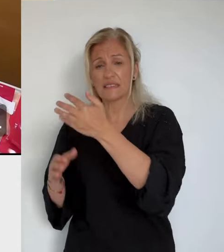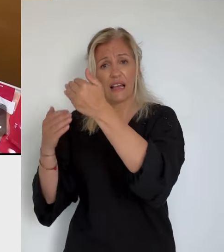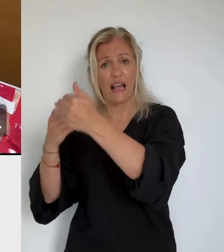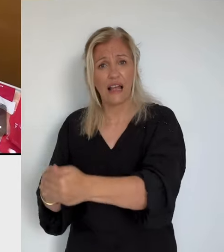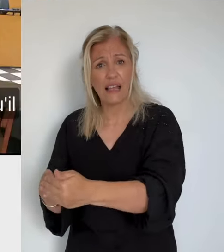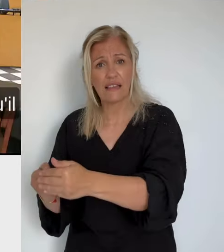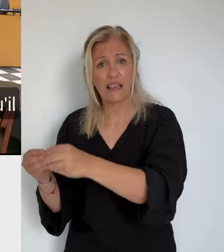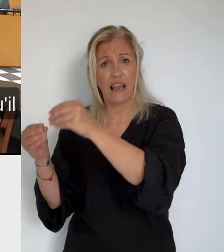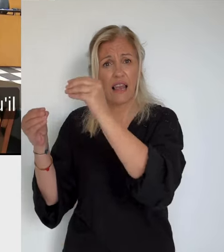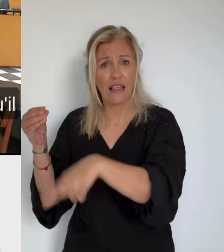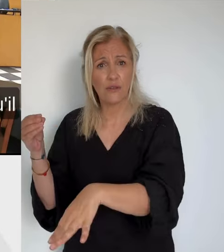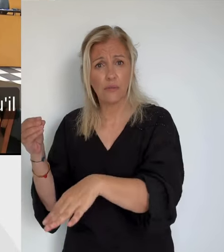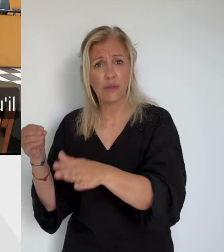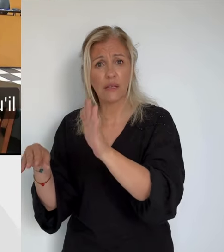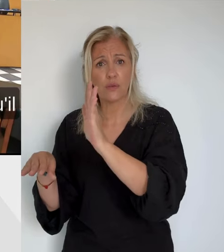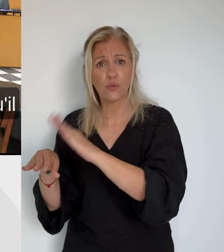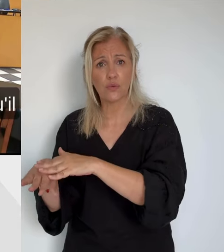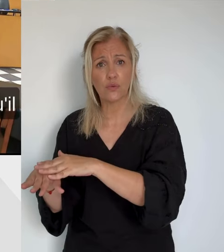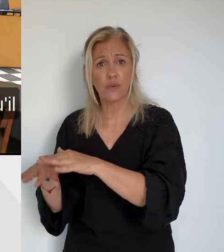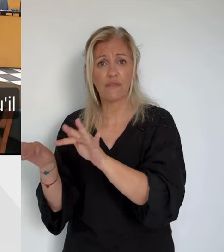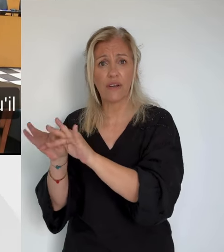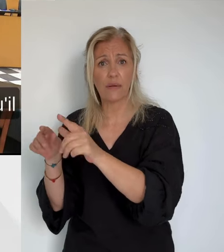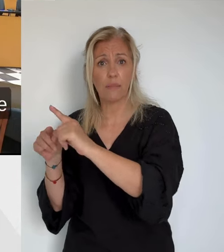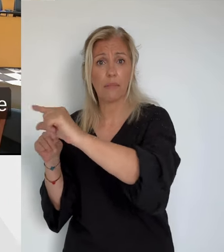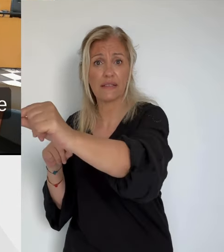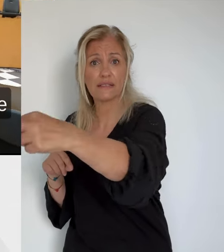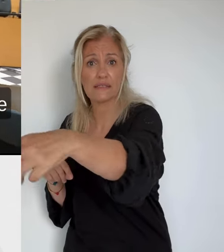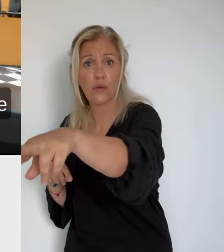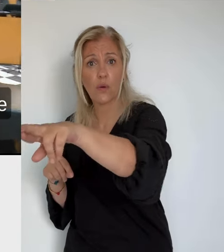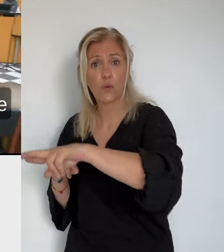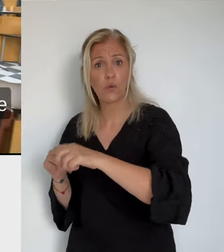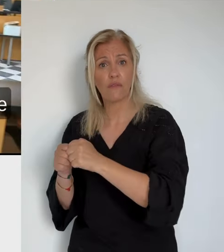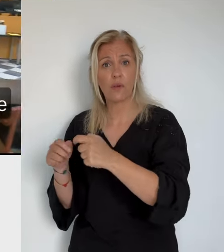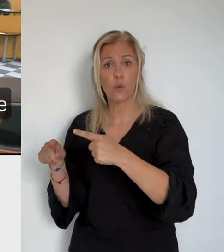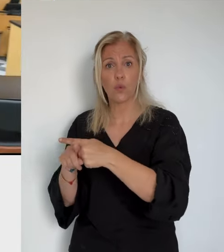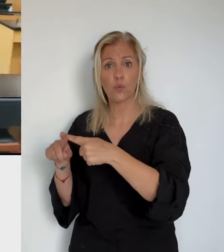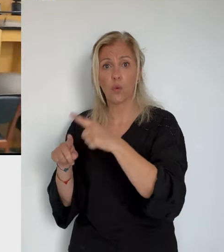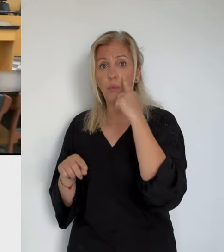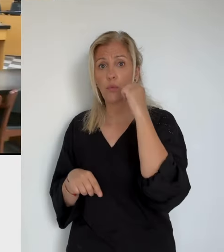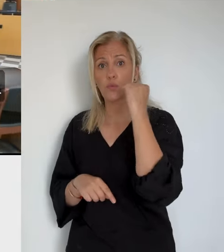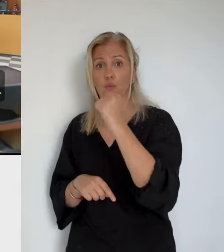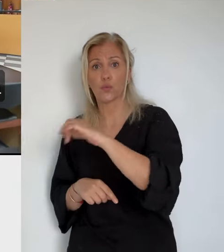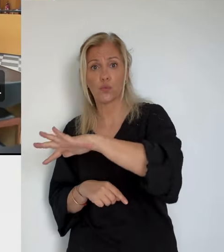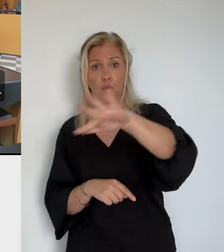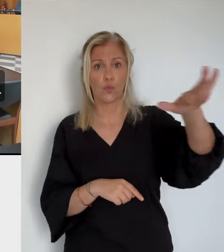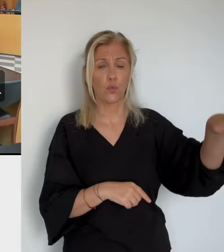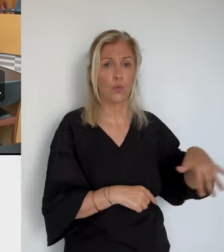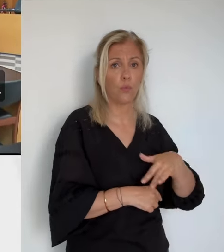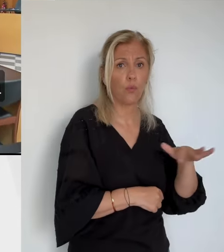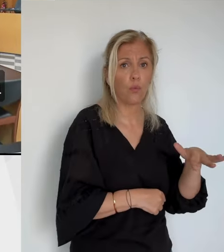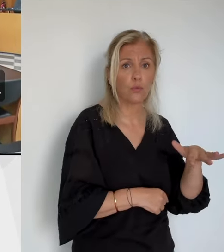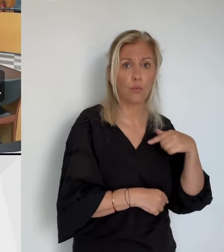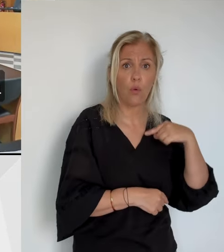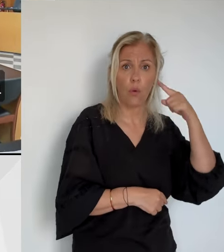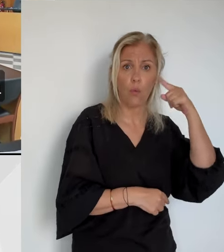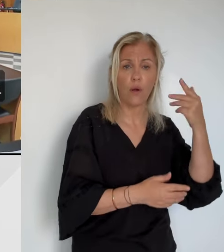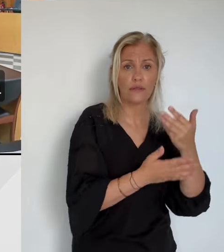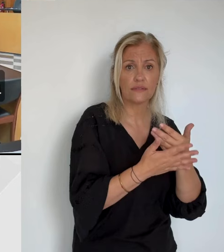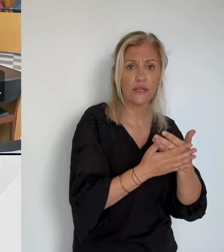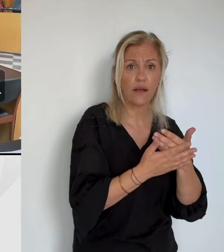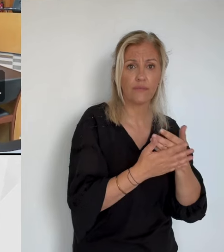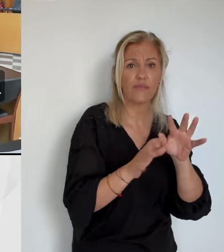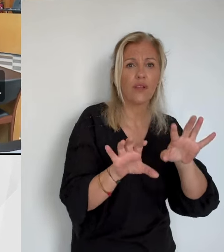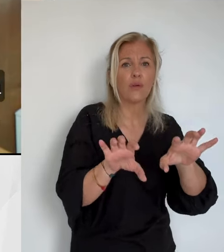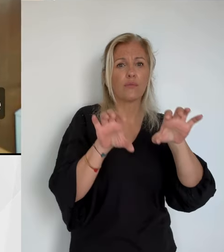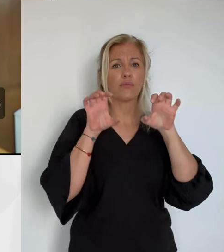dissuader. Car affirme l'accusé, j'avais peur qu'il aille chercher un couteau et qu'il massacre tout le monde. Devant la cour, l'accusé racontera l'enchaînement